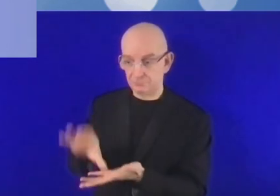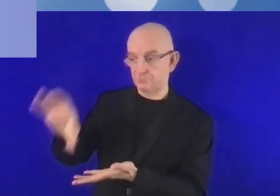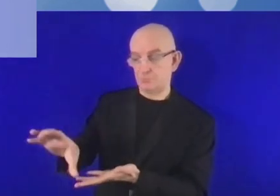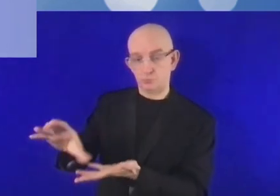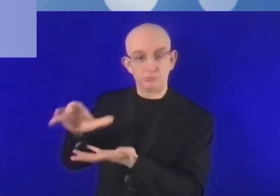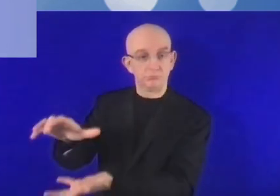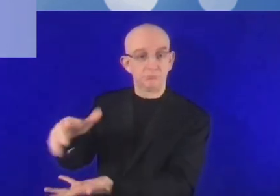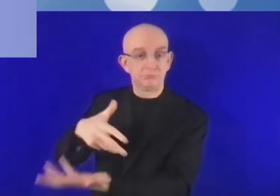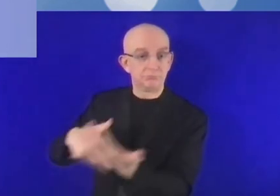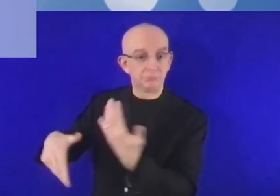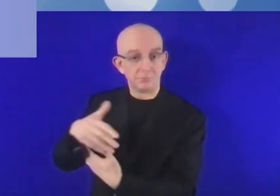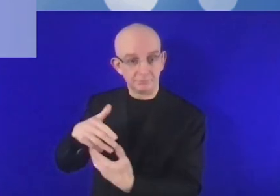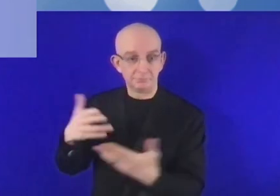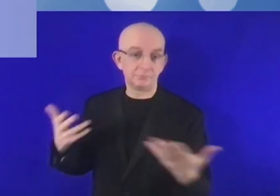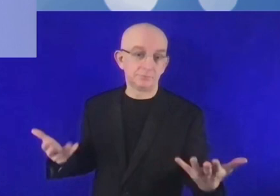les PME.